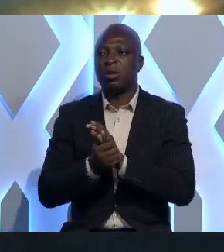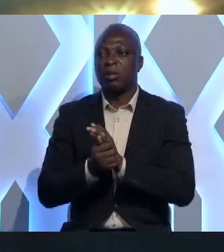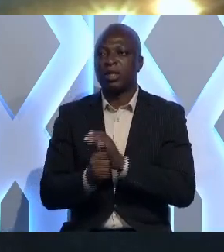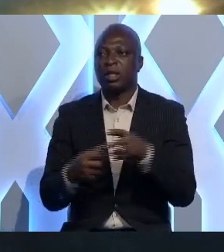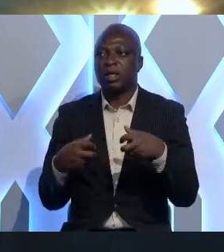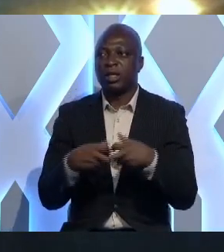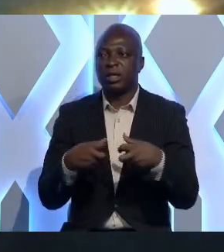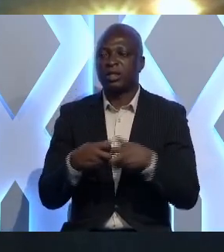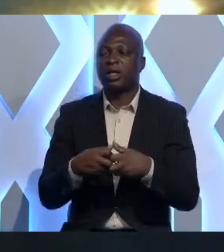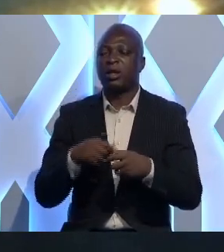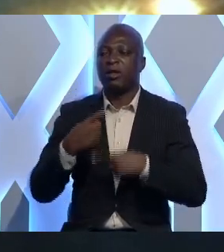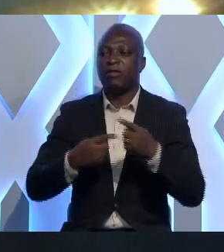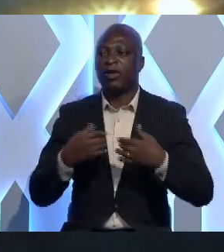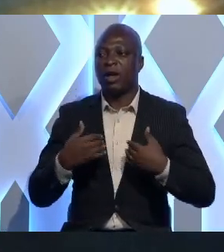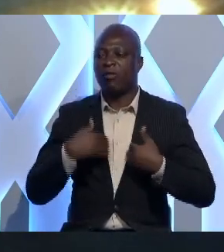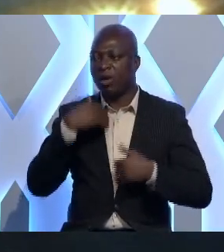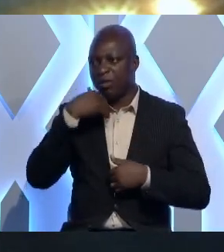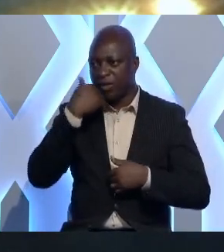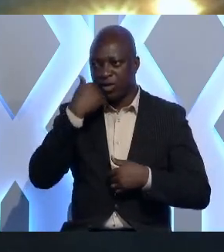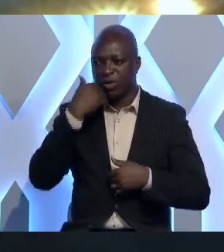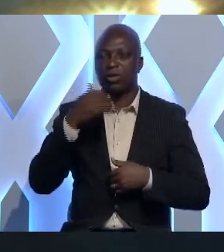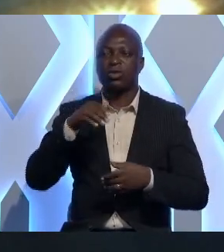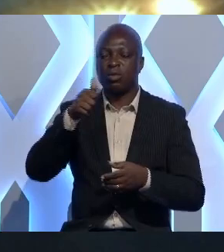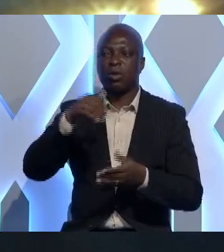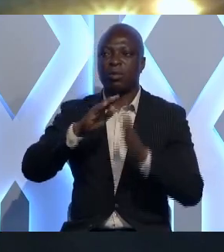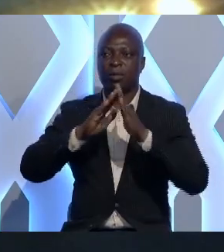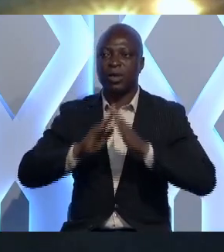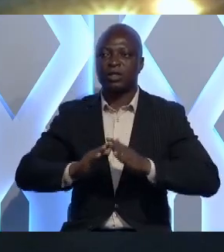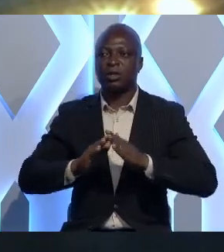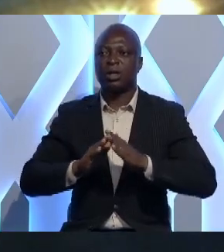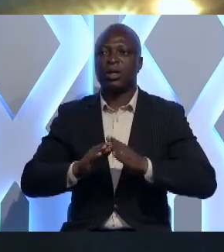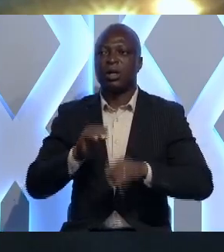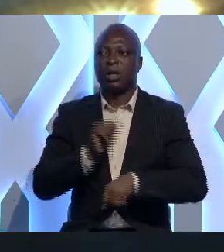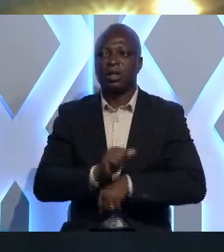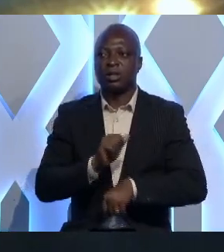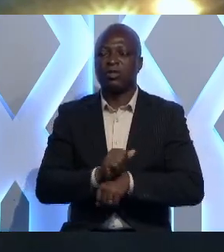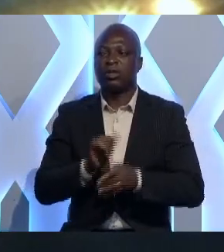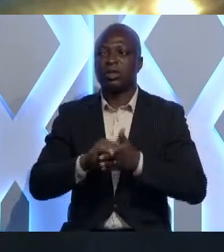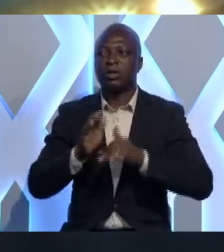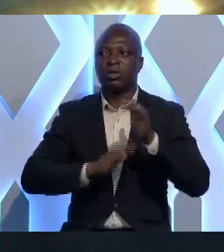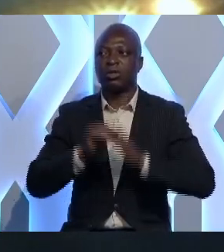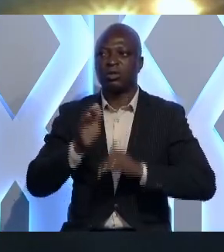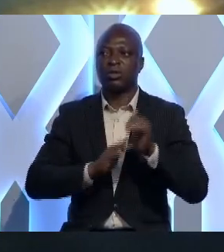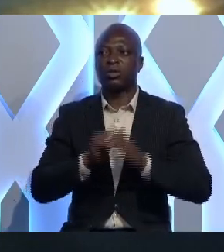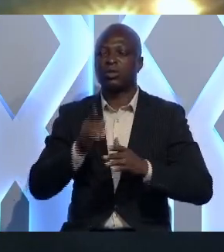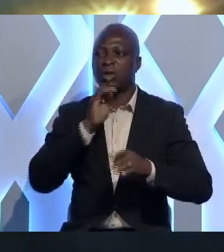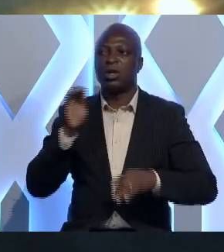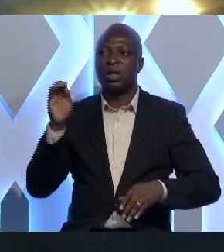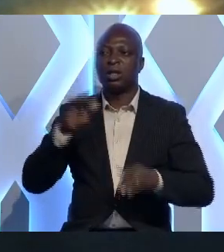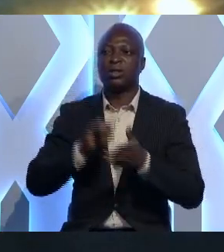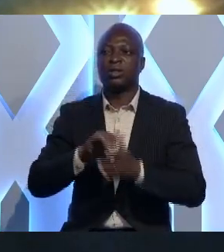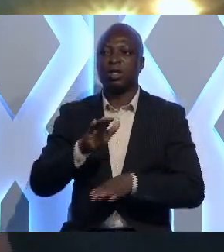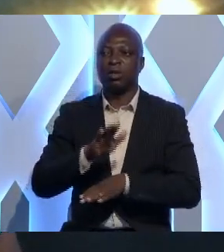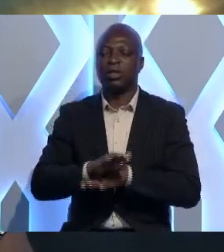'électricité va disposer très bientôt de son propre bâtiment. Les travaux de sa construction ont été lancés cet après